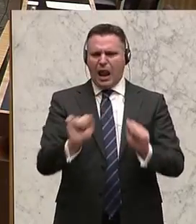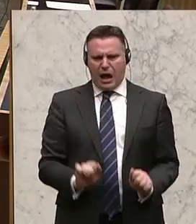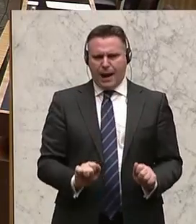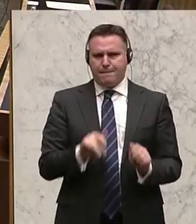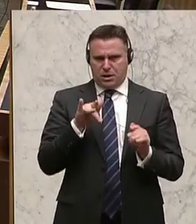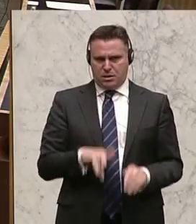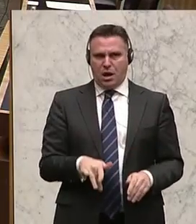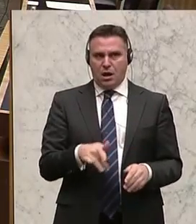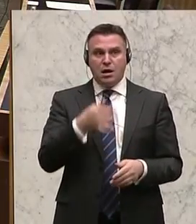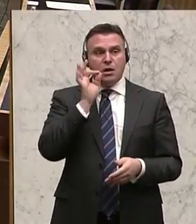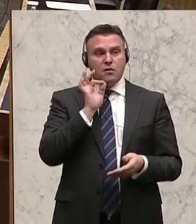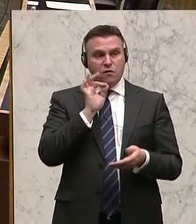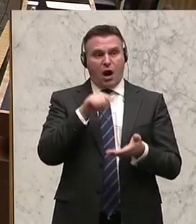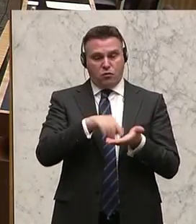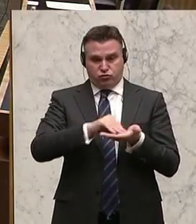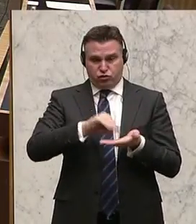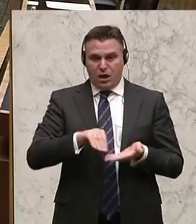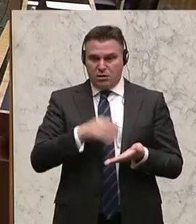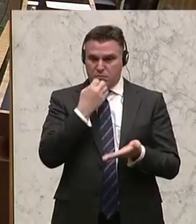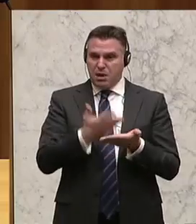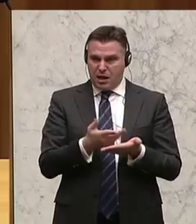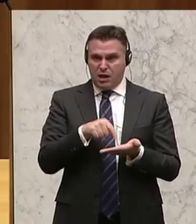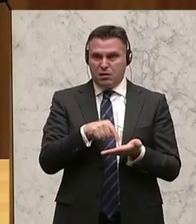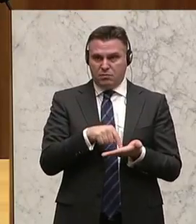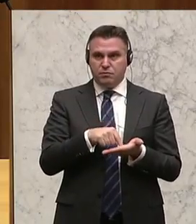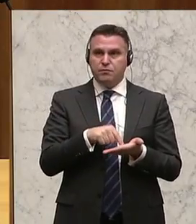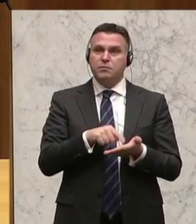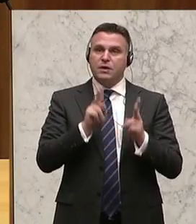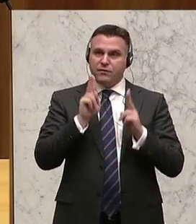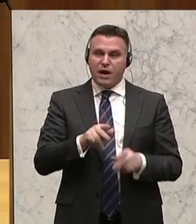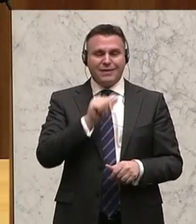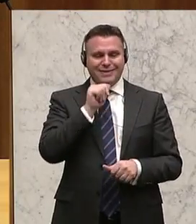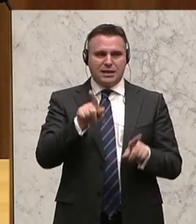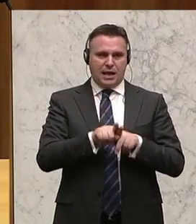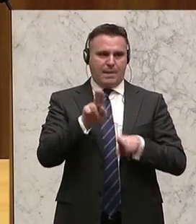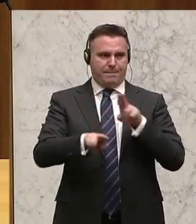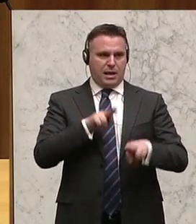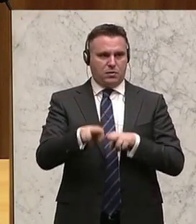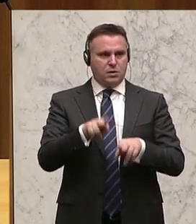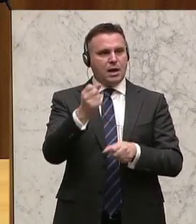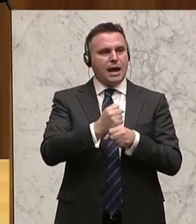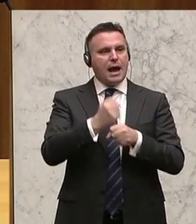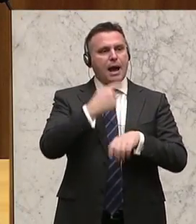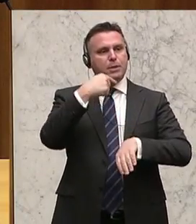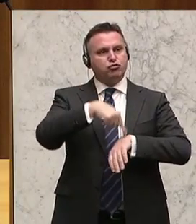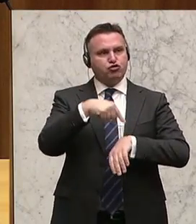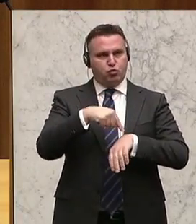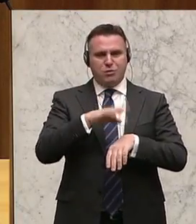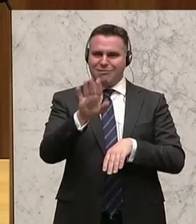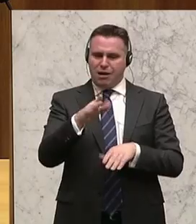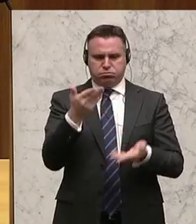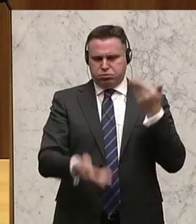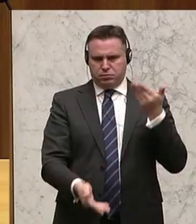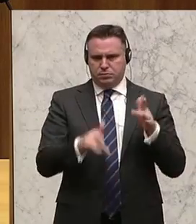Hier führt der Bericht aus, dass es nach wie vor eine wirkliche Ungleichbehandlung der Arbeitsstunde am Arbeitsmarkt gibt.